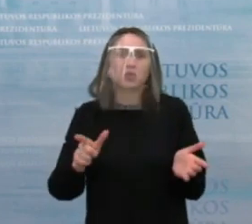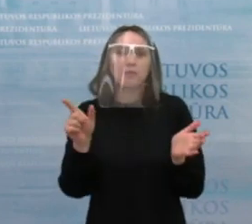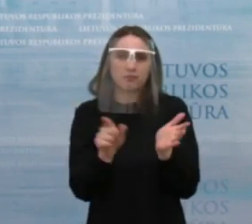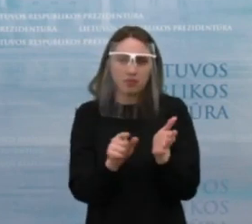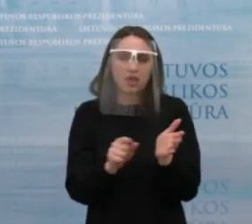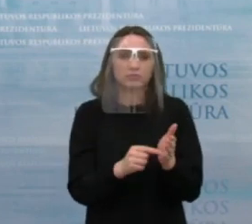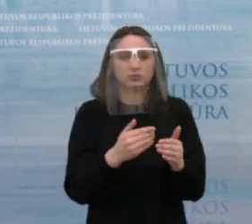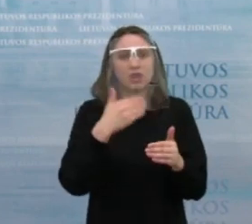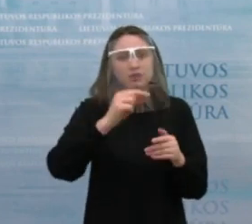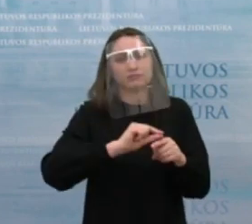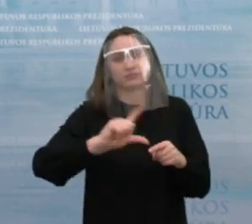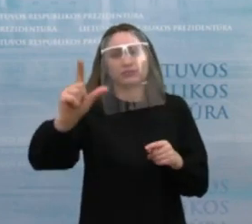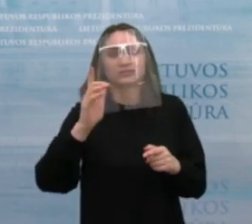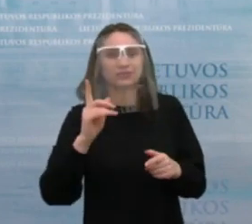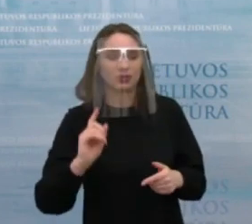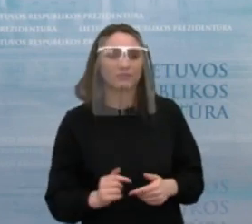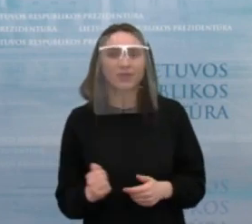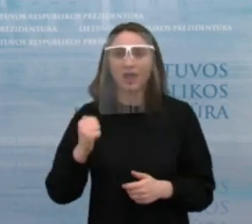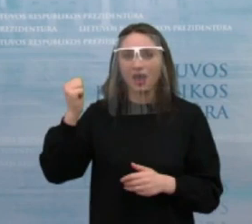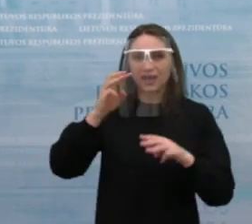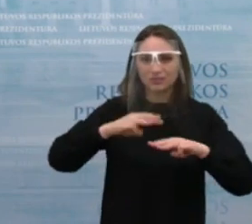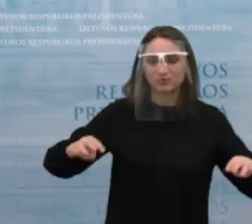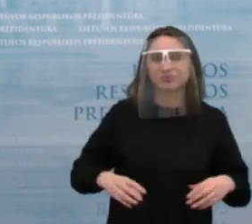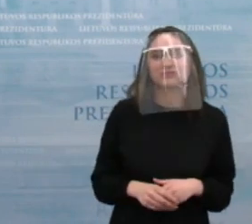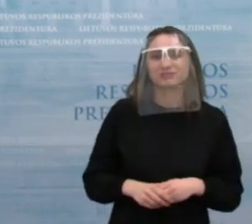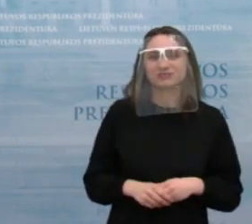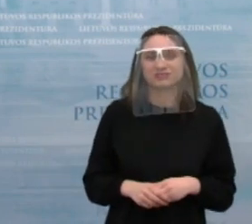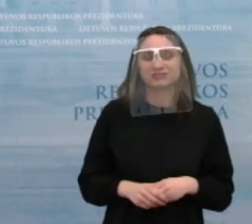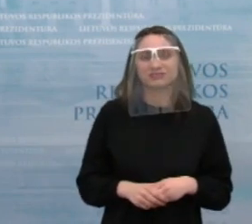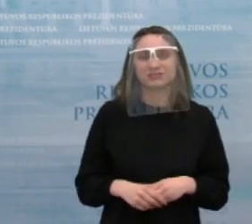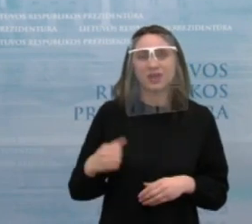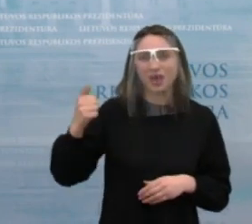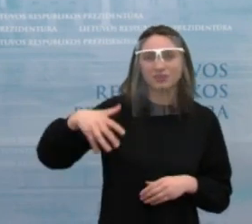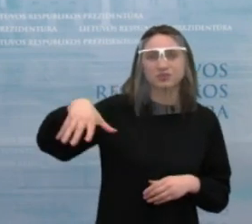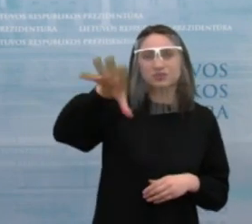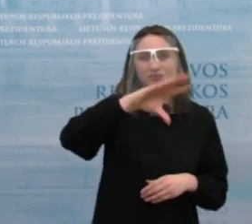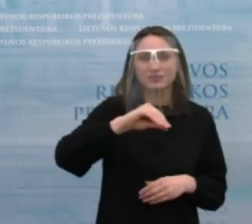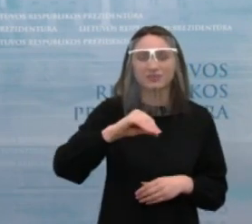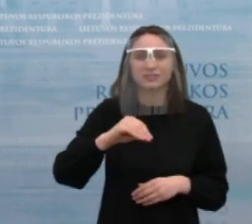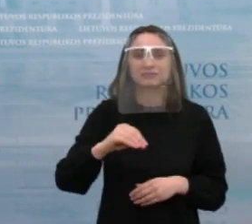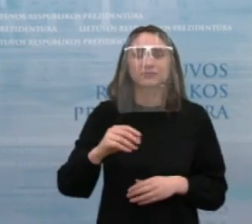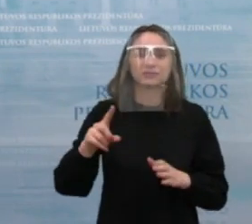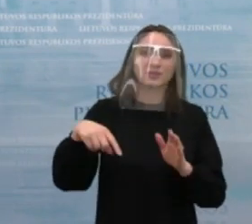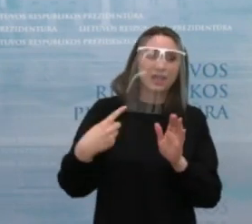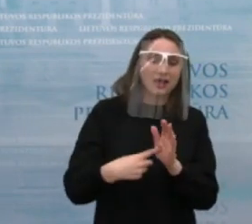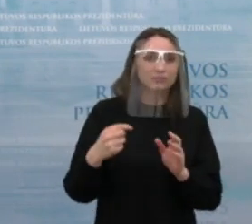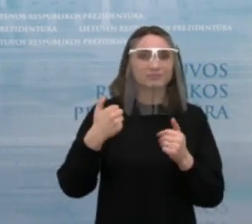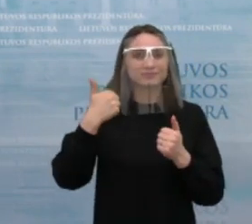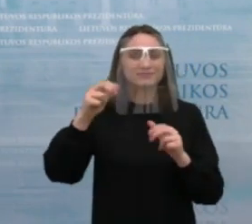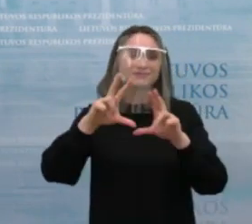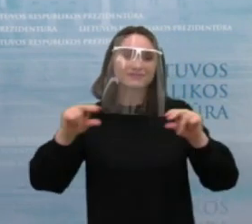turi ir toliau aukti. Dėkuoju ministriai Monikai Nabiskėniai, dėkuoju Simonui Krepštui, ačiū kolegos iš klausimus, iki kitų sutikimų.